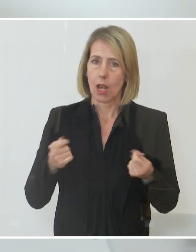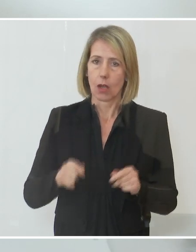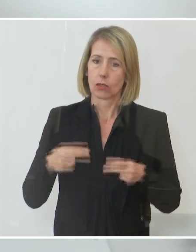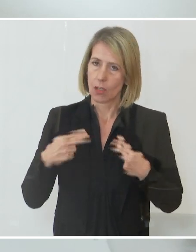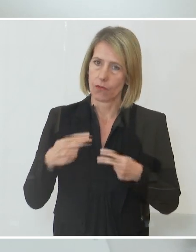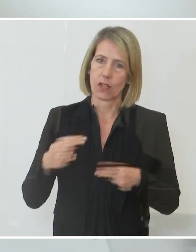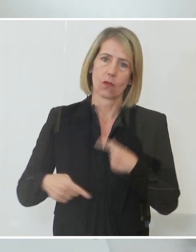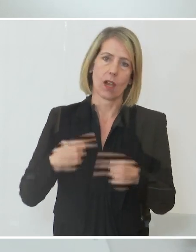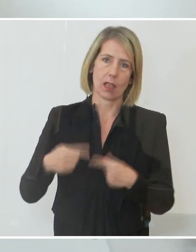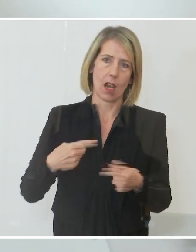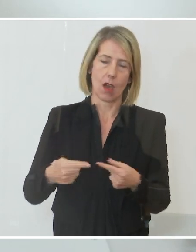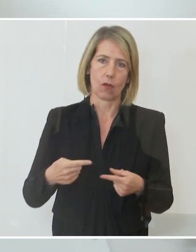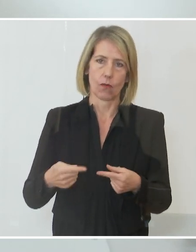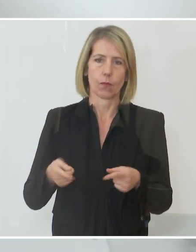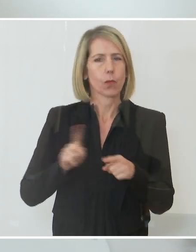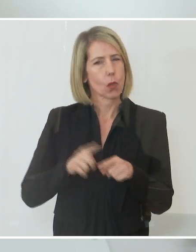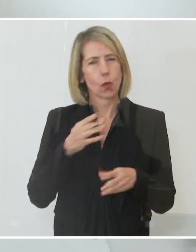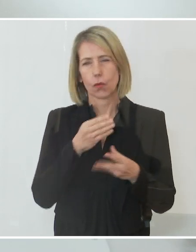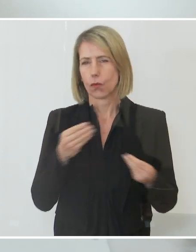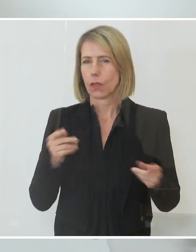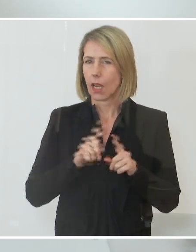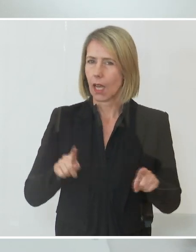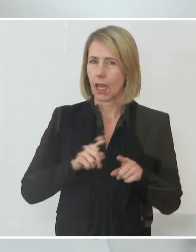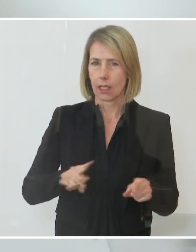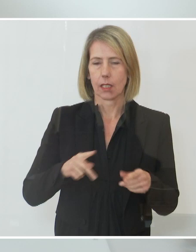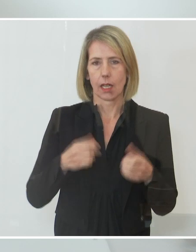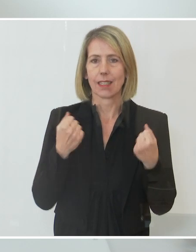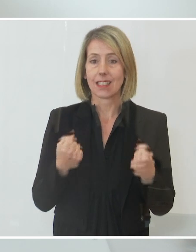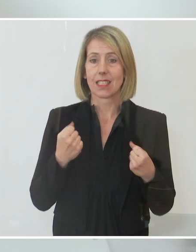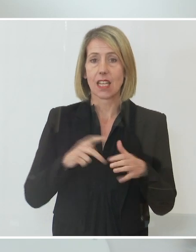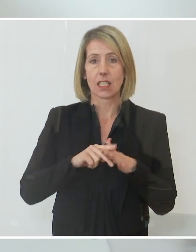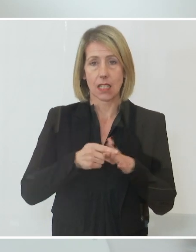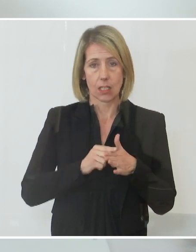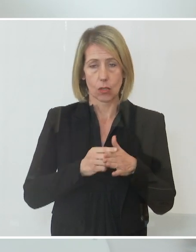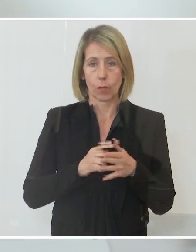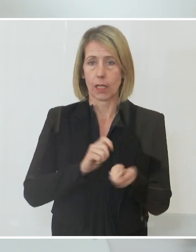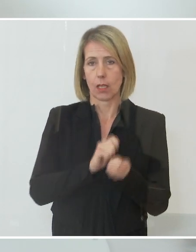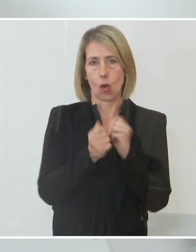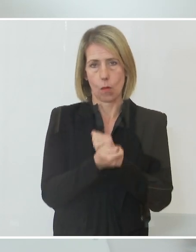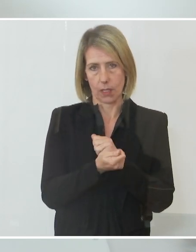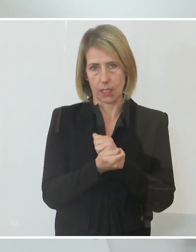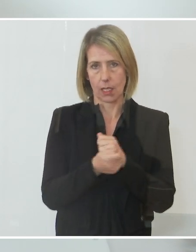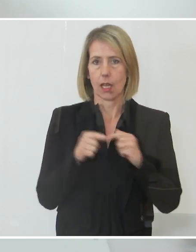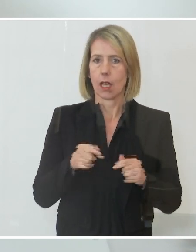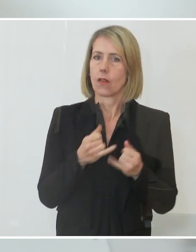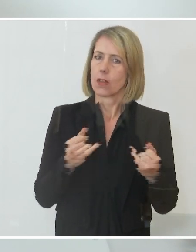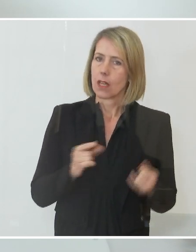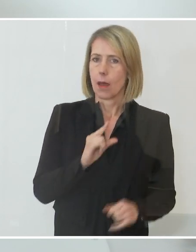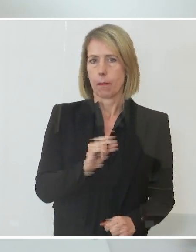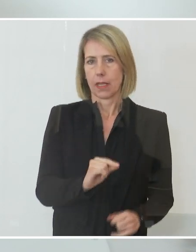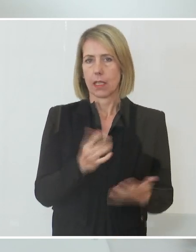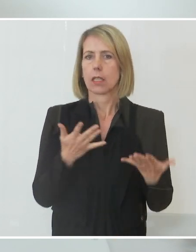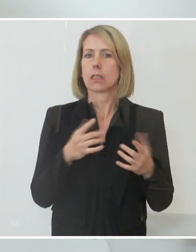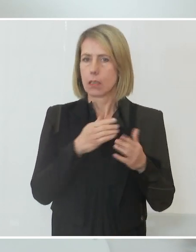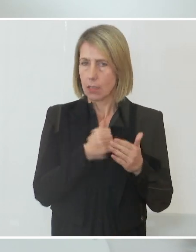hinaus haben wir eine Reihe von Sicherheitsinstrumenten implementiert, die eine Unterkante darstellen, die ein Sicher